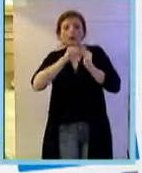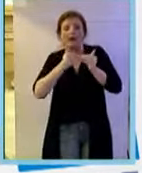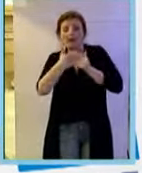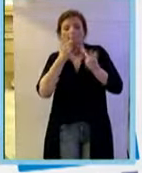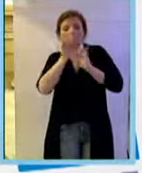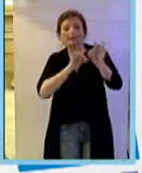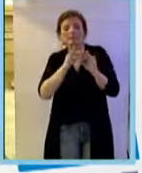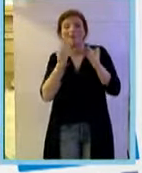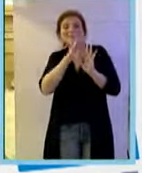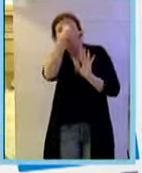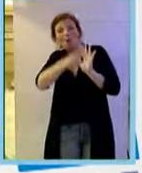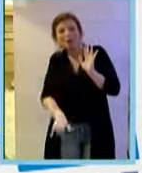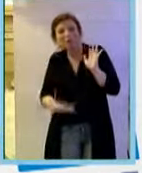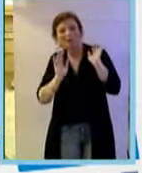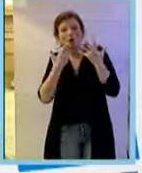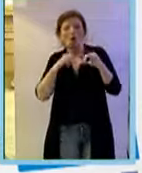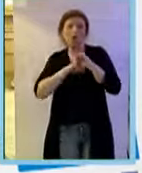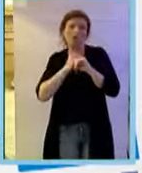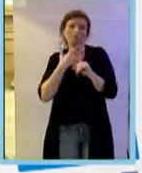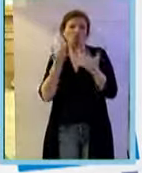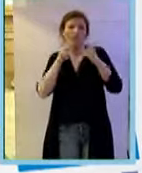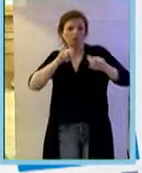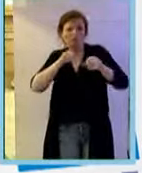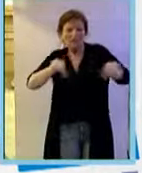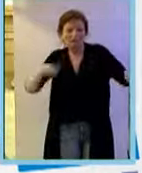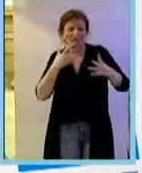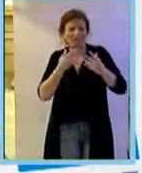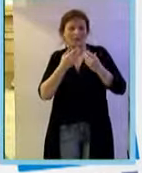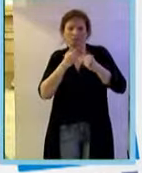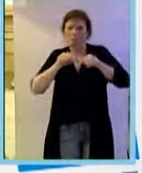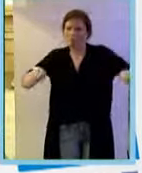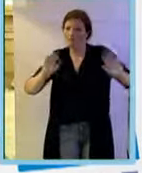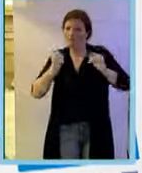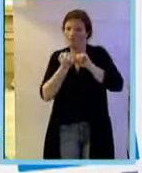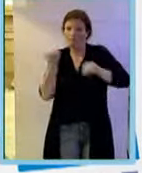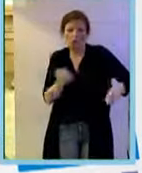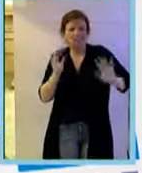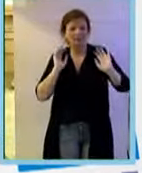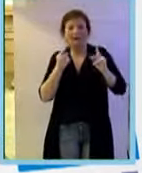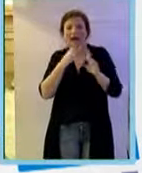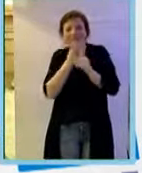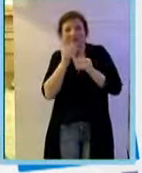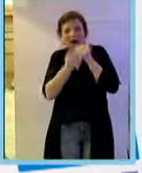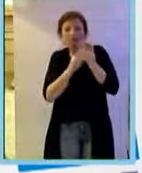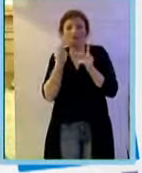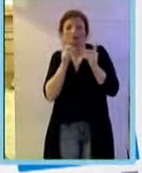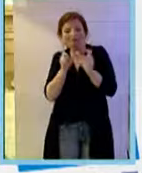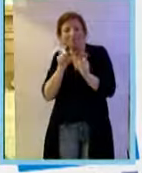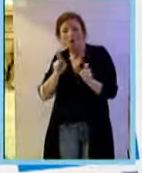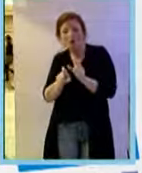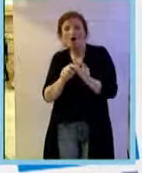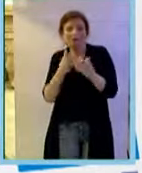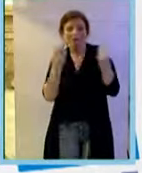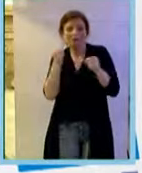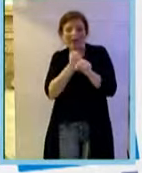fundi io credo che si sono di cerca di base fondamentale che va portata avanti per esempio nel tumore molti laboratori vi compresi il